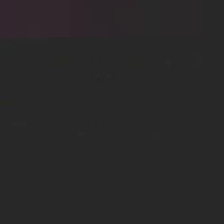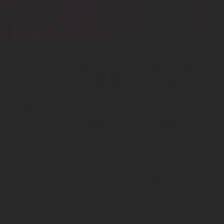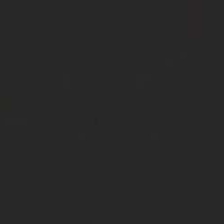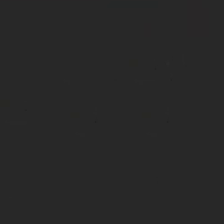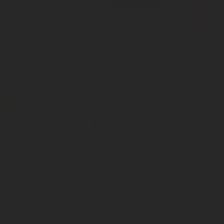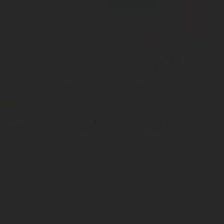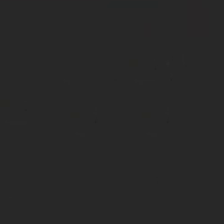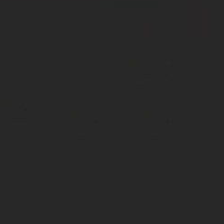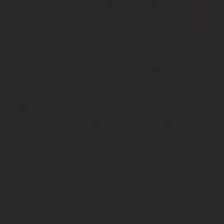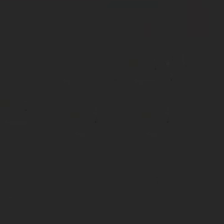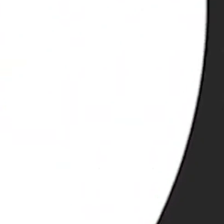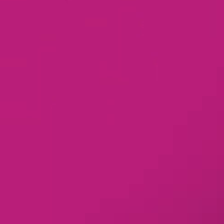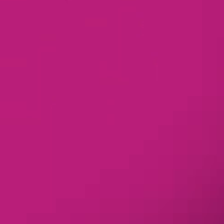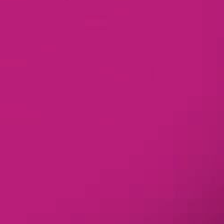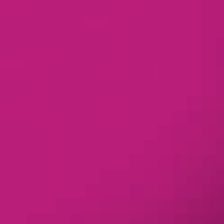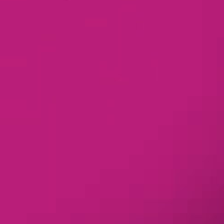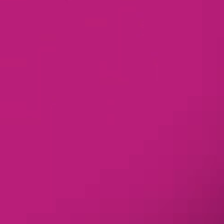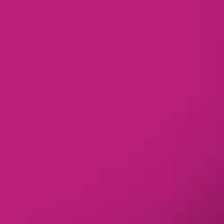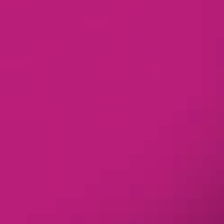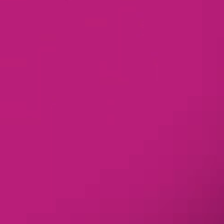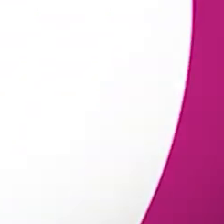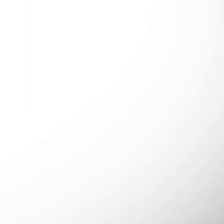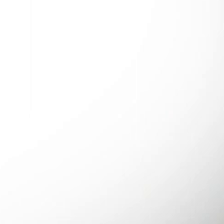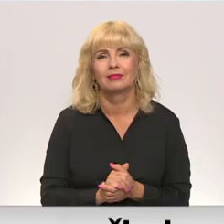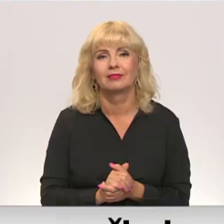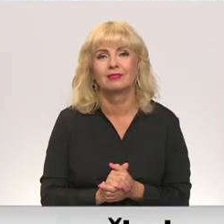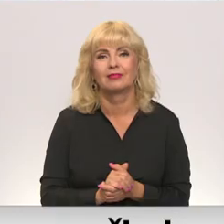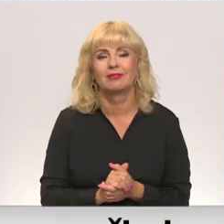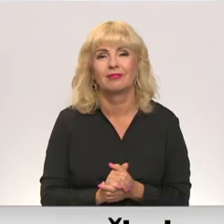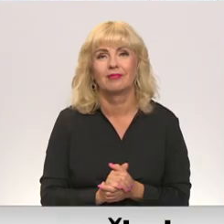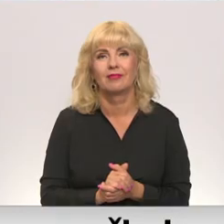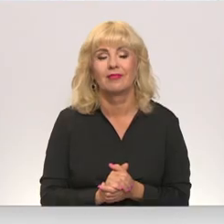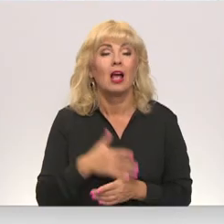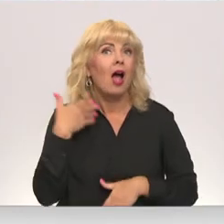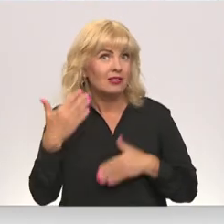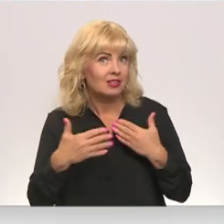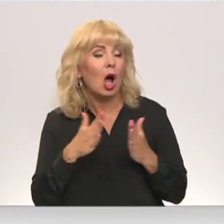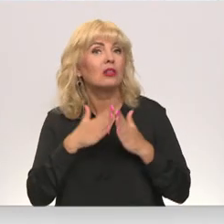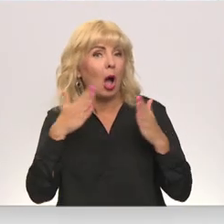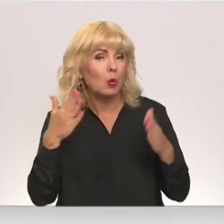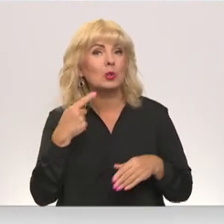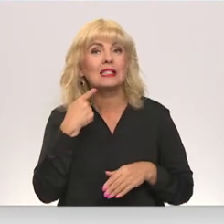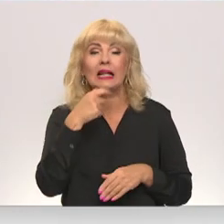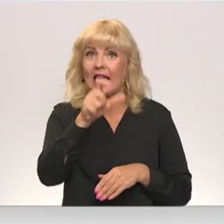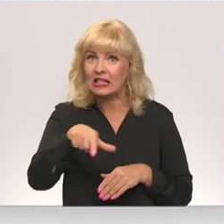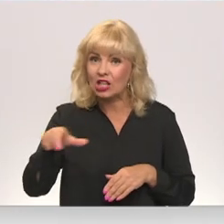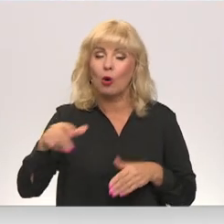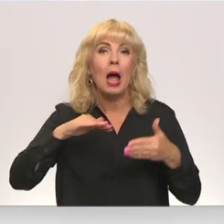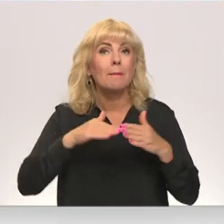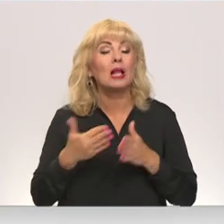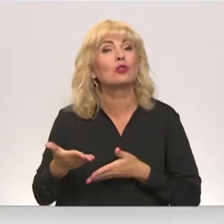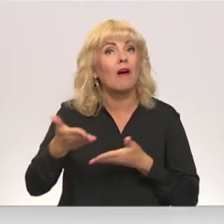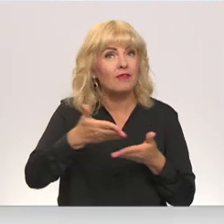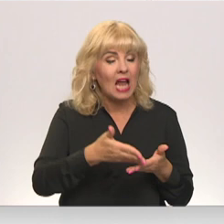Re! Viss ēters ir te! Satraukumu daudzos rīdziniekos un pilsētas